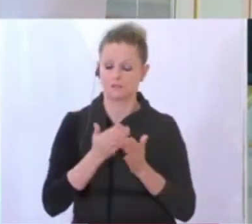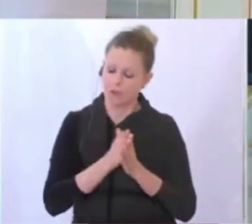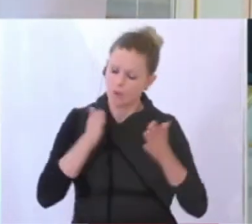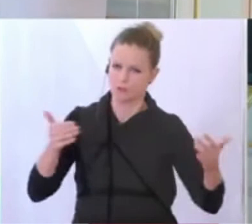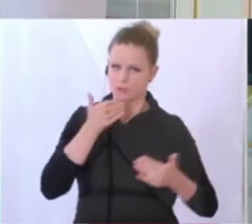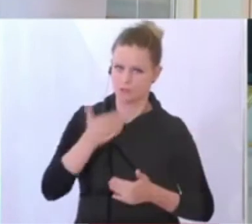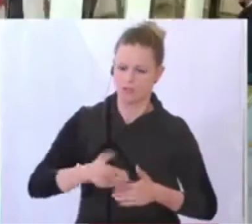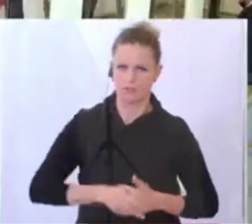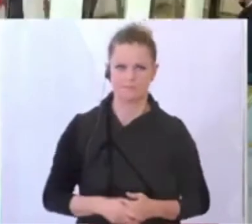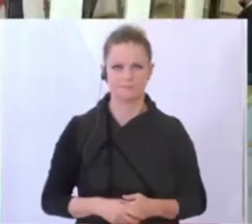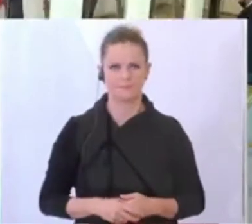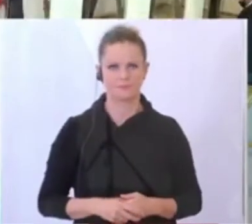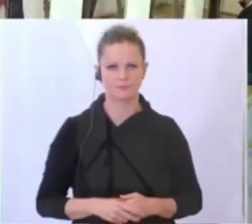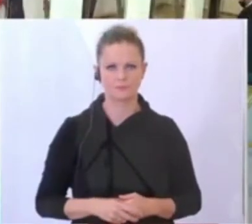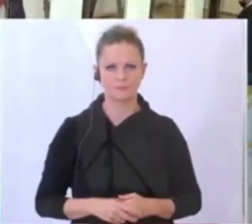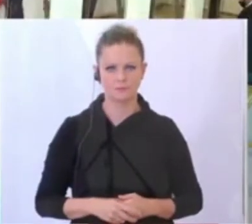Dankeschön.